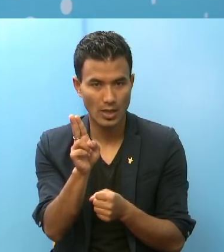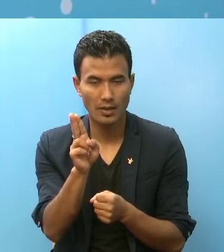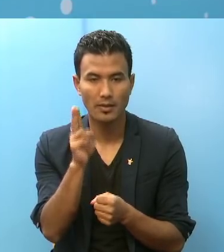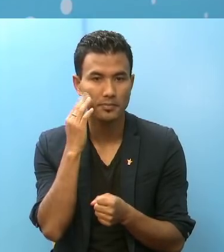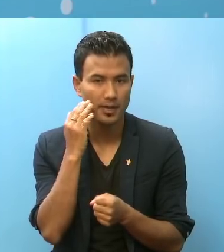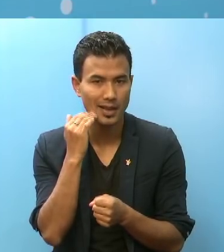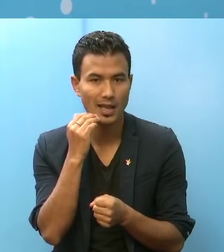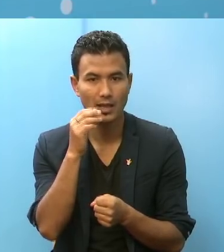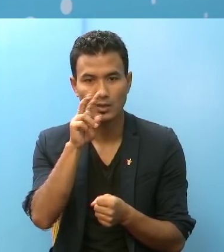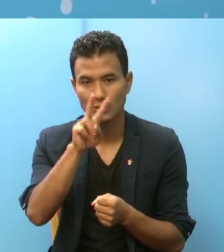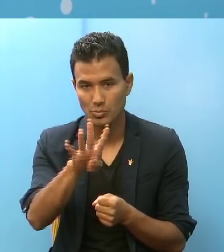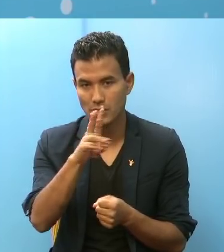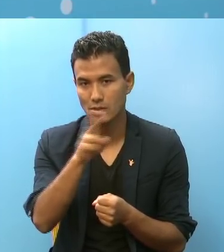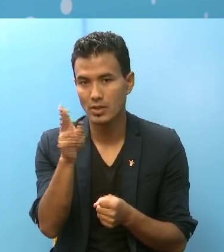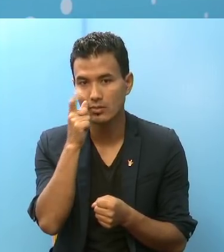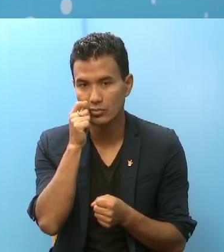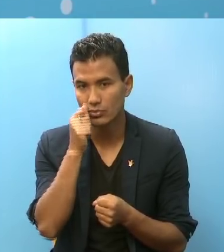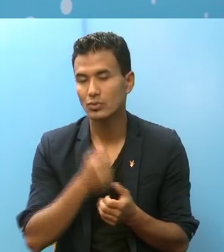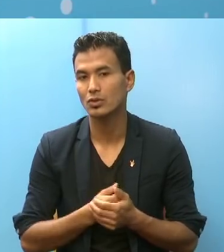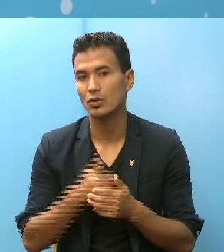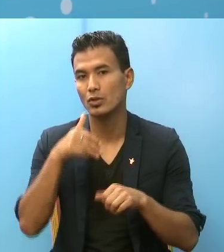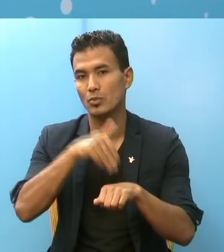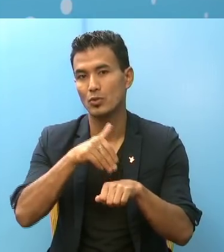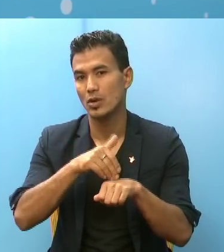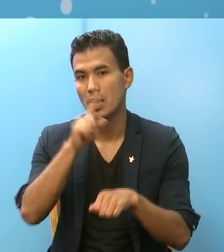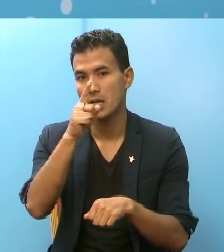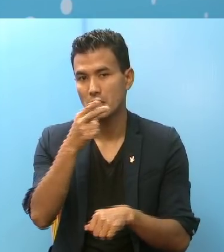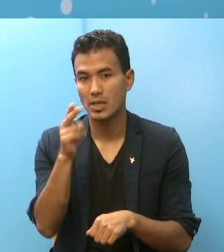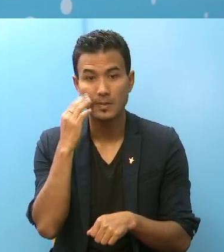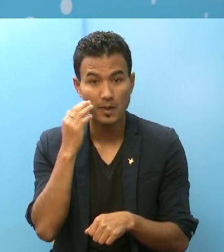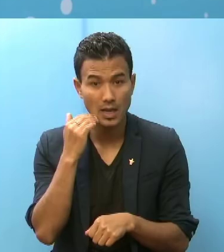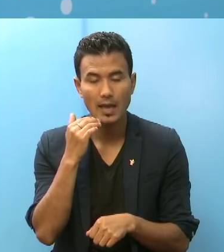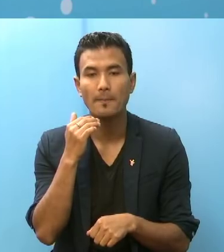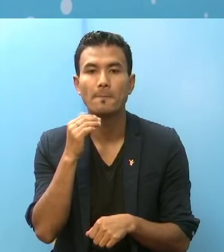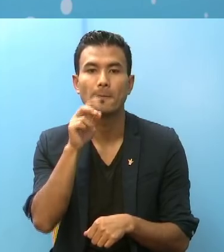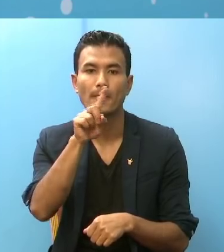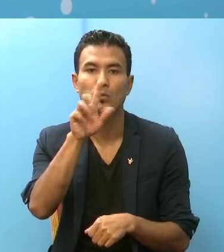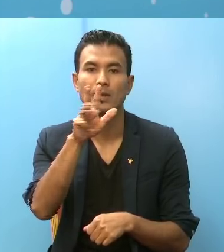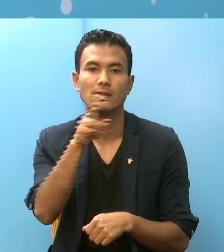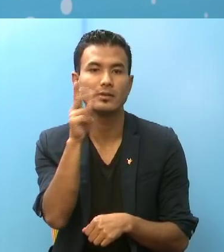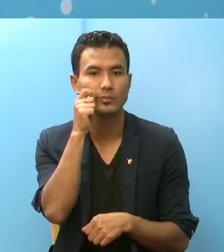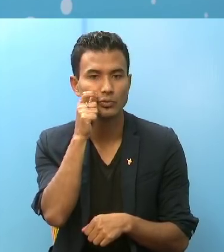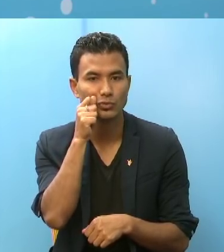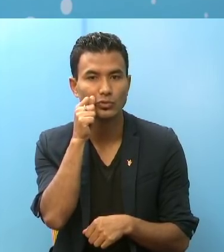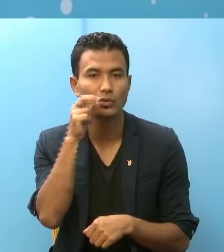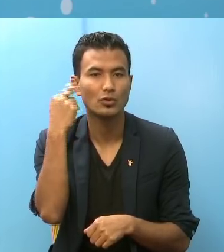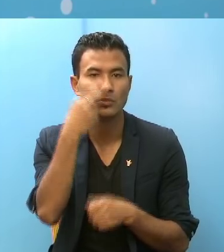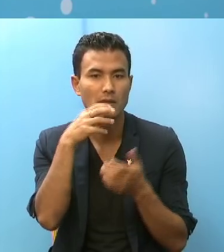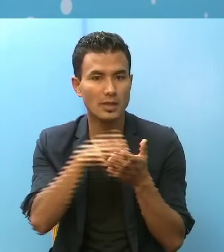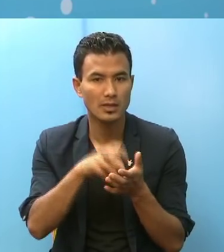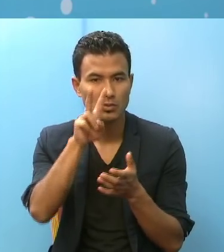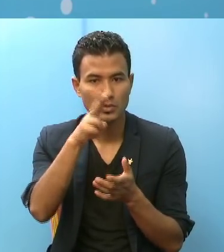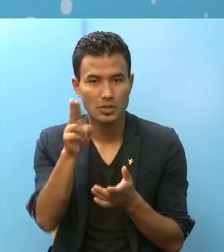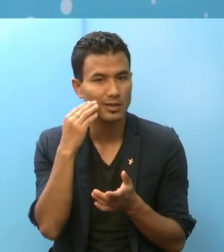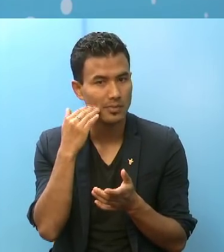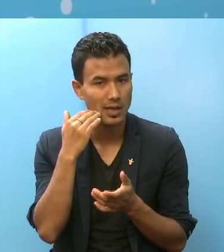महिलार चौविस जना पुरुस प्युठान का एक जना महिलार उन्नाइस जना पुरुस रुपन्देही का